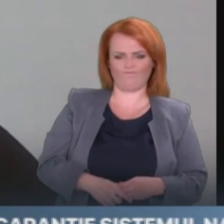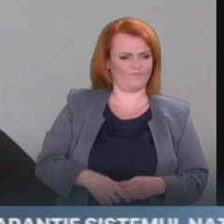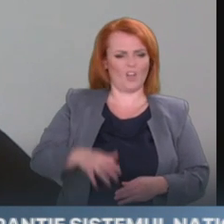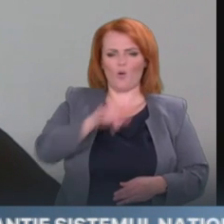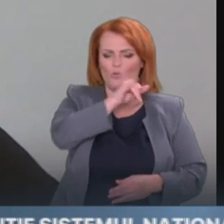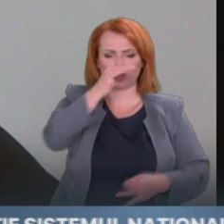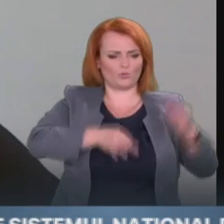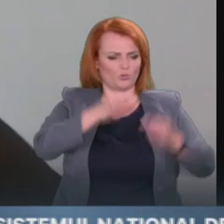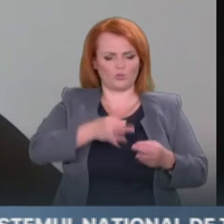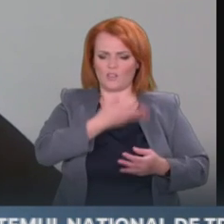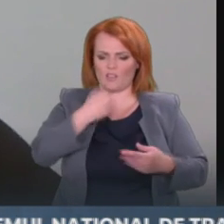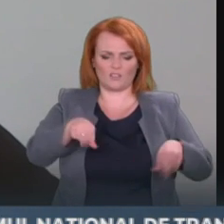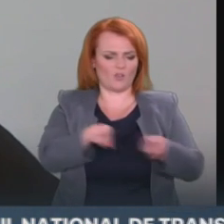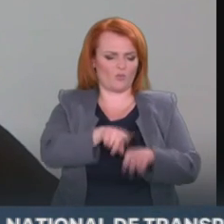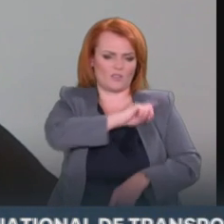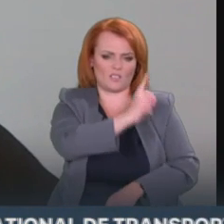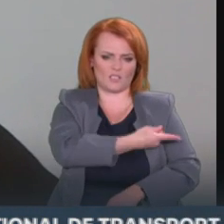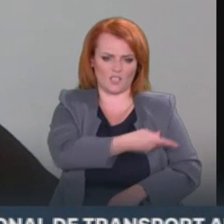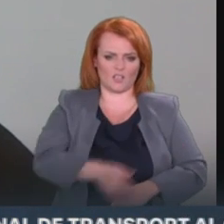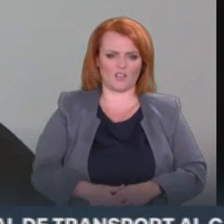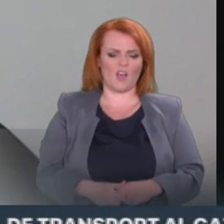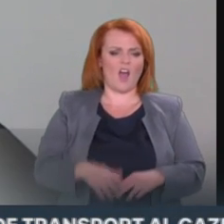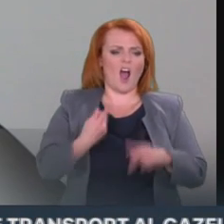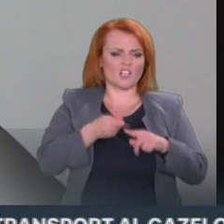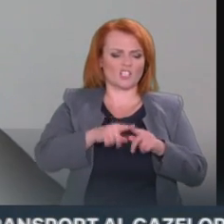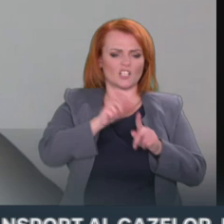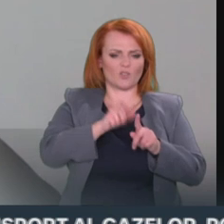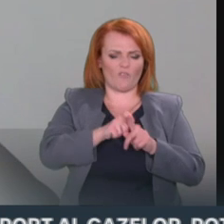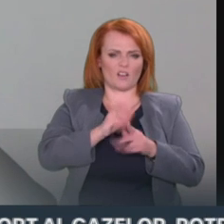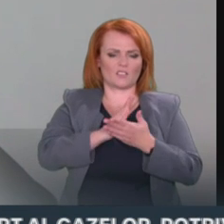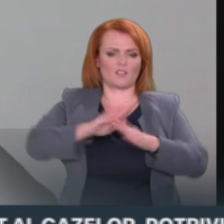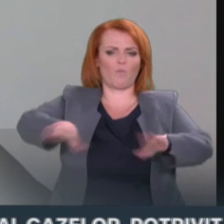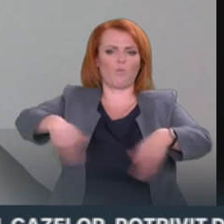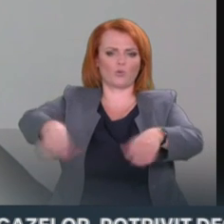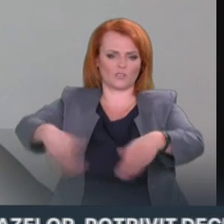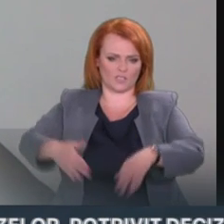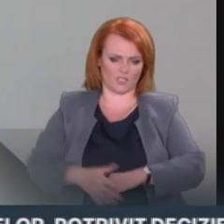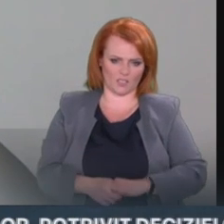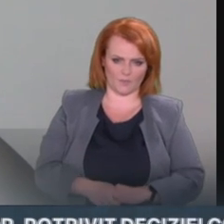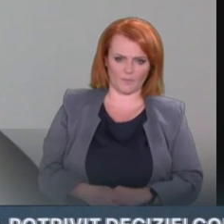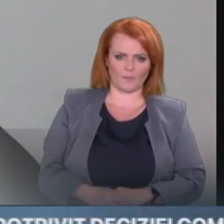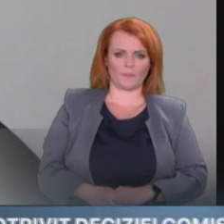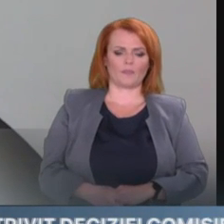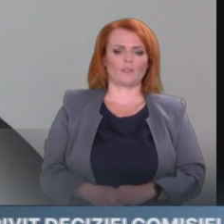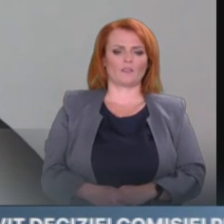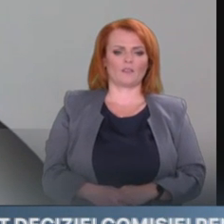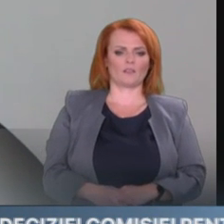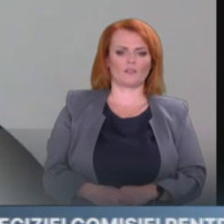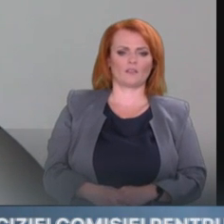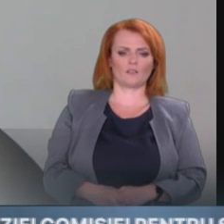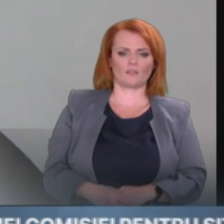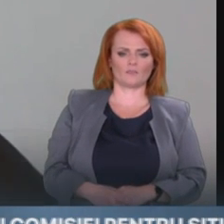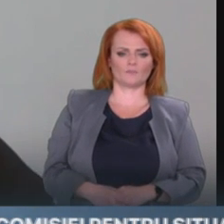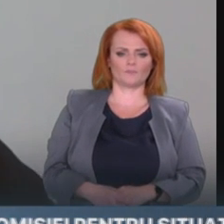încolo sau ce obstin dacă o va face, aceste declarații sunt pusti. În plus, cred că, așa cum îmi amintesc o bine, deci relații comerciale